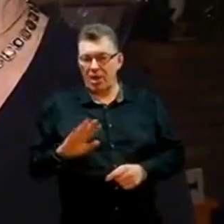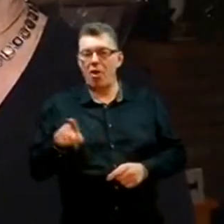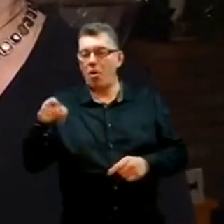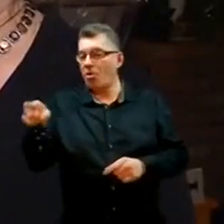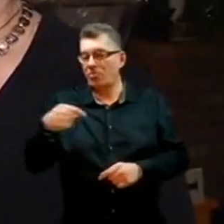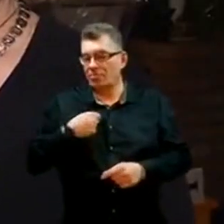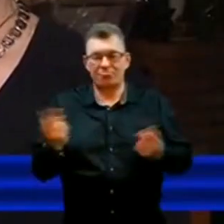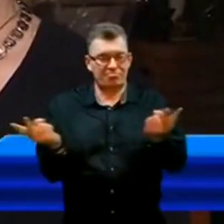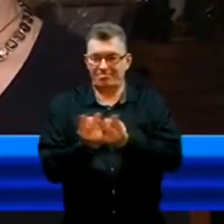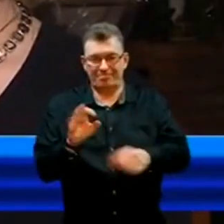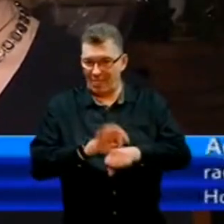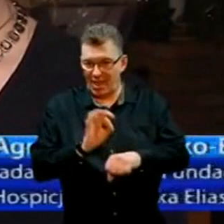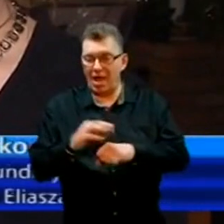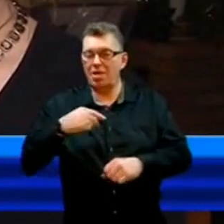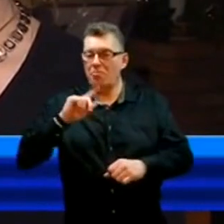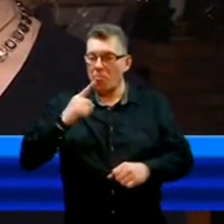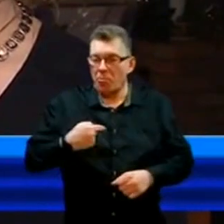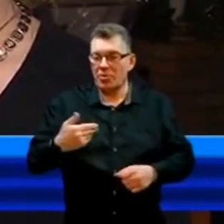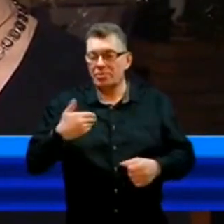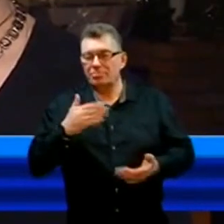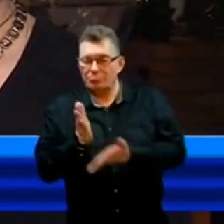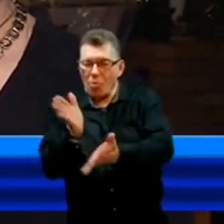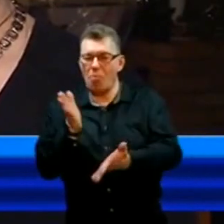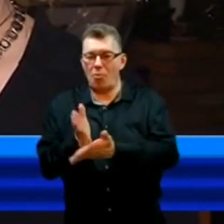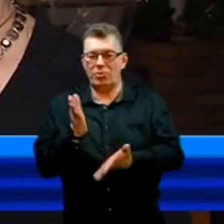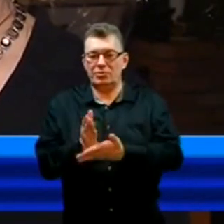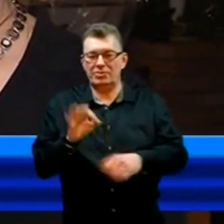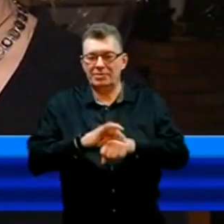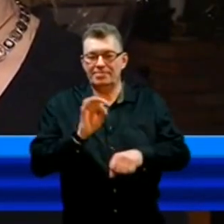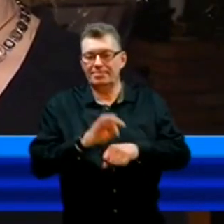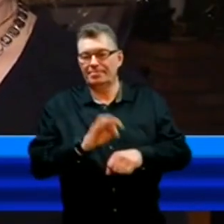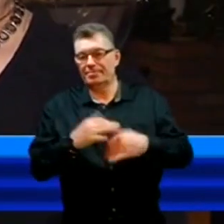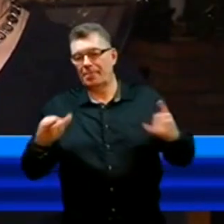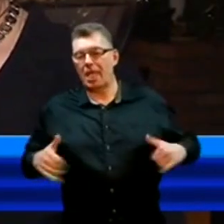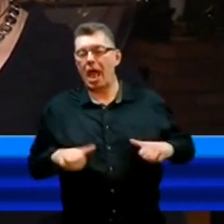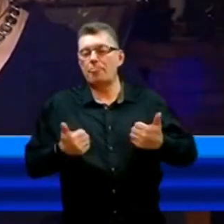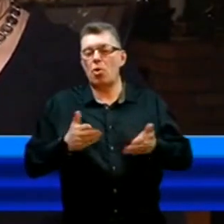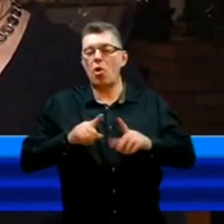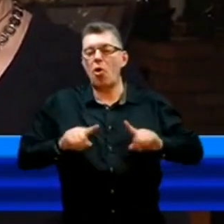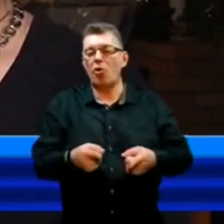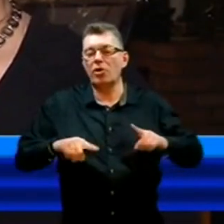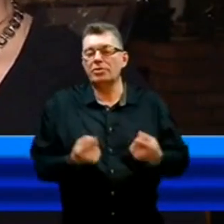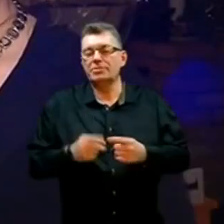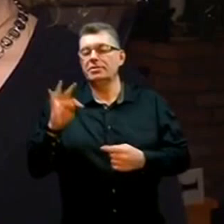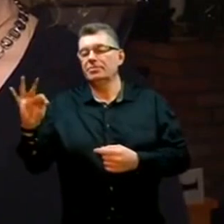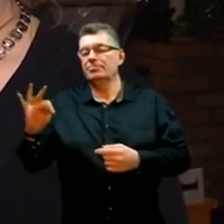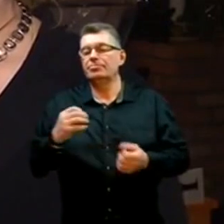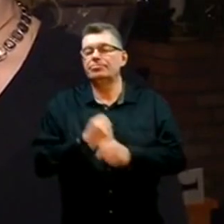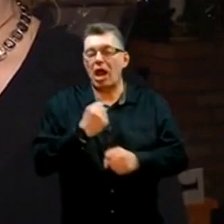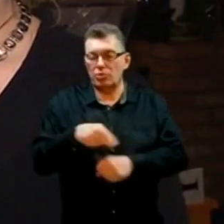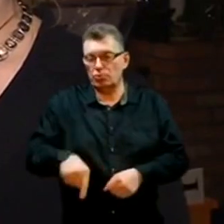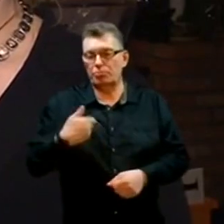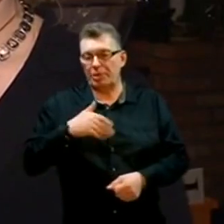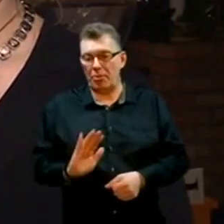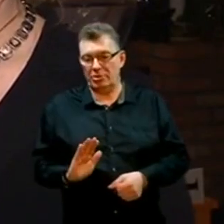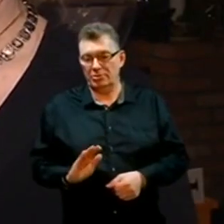zwrócił się do mnie i do moich kolegów lekarzy o pomoc w zorganizowaniu swojej pracy tutaj